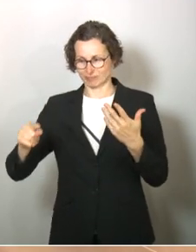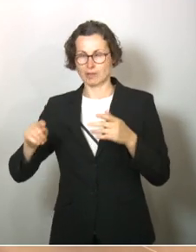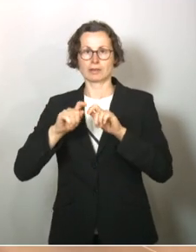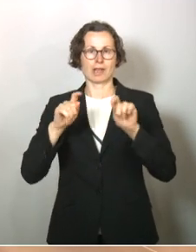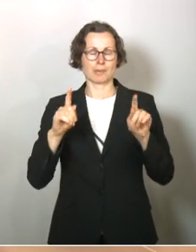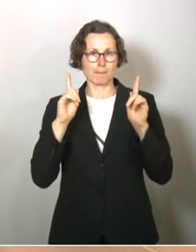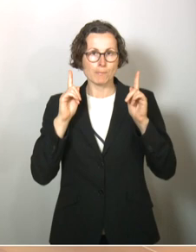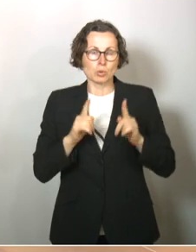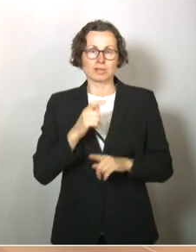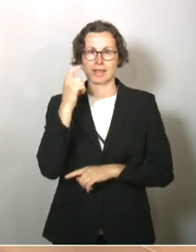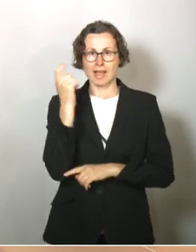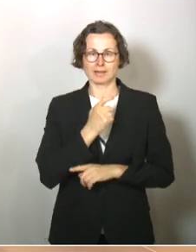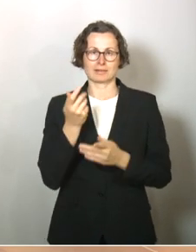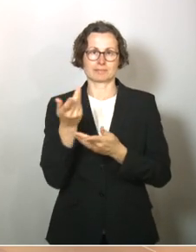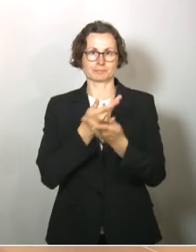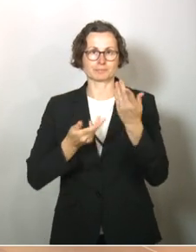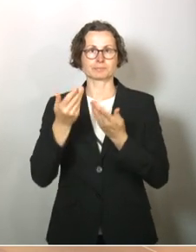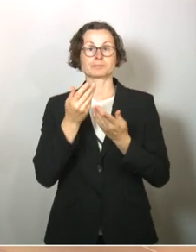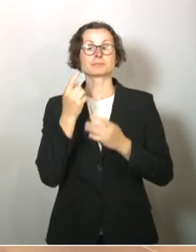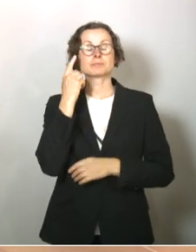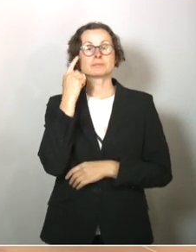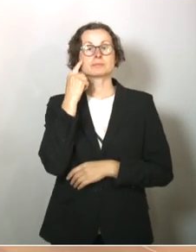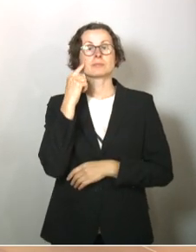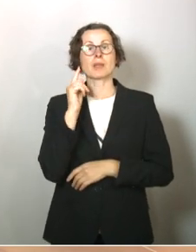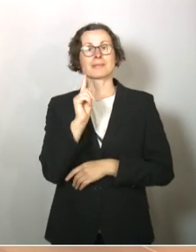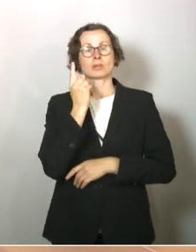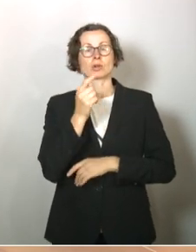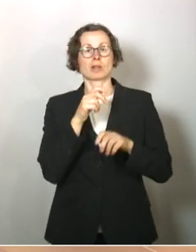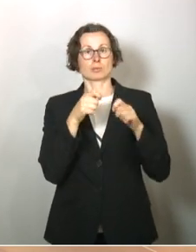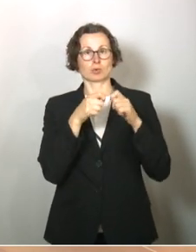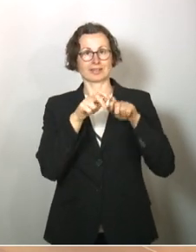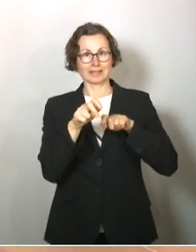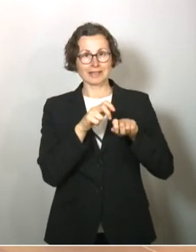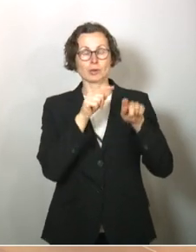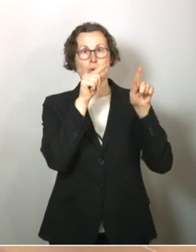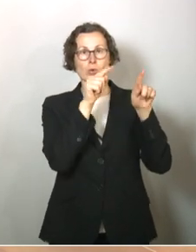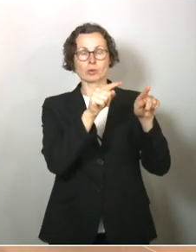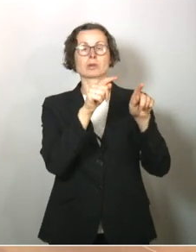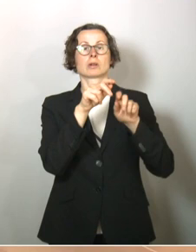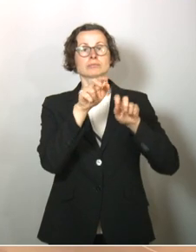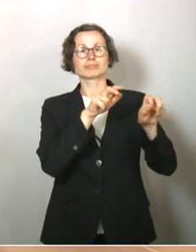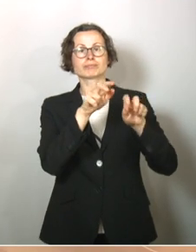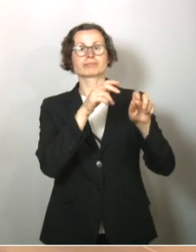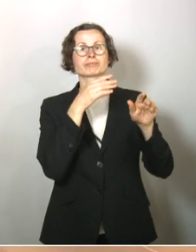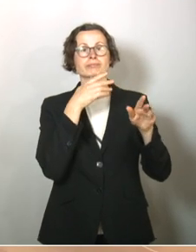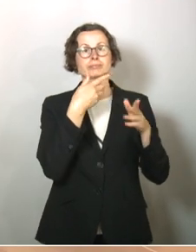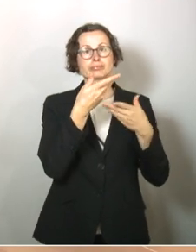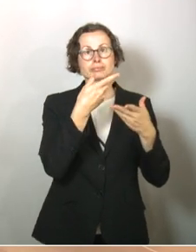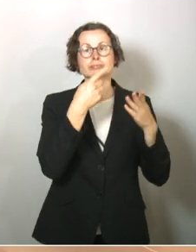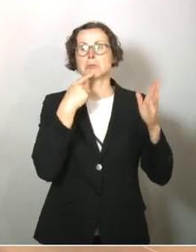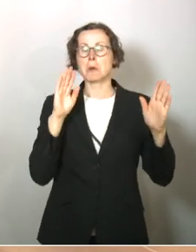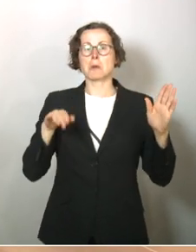reden muss. Im Moment gibt es vor allen Dingen eine Kommunikation der Bundesregierung. Deutschland, da läuft das schon alles gut. Wir sind am besten da